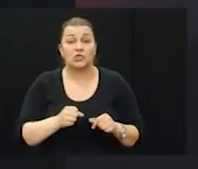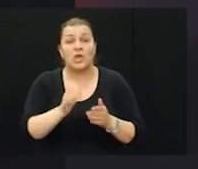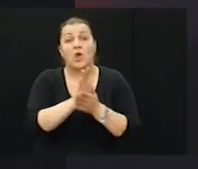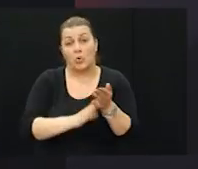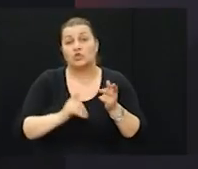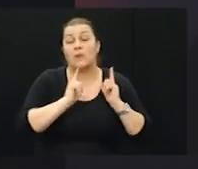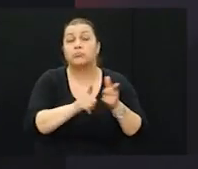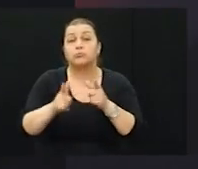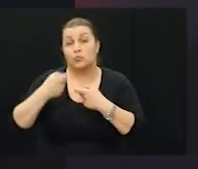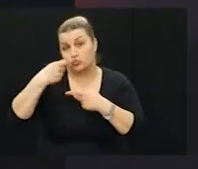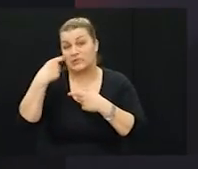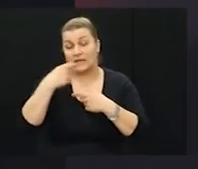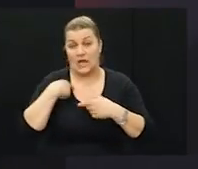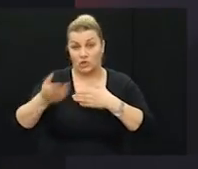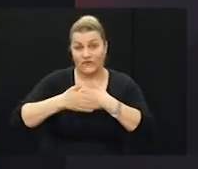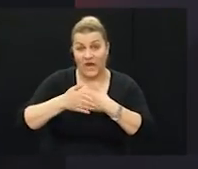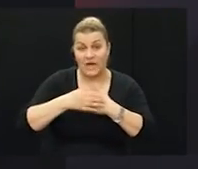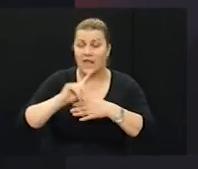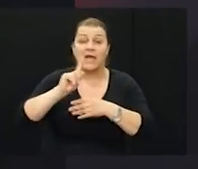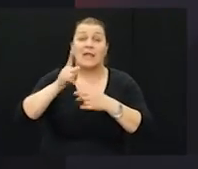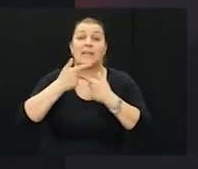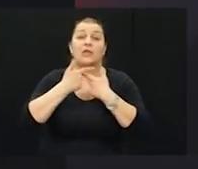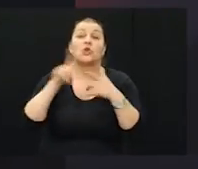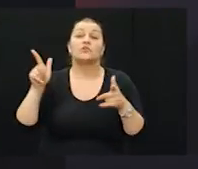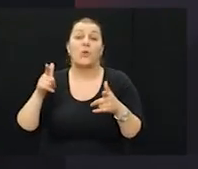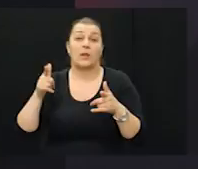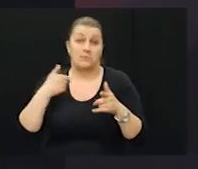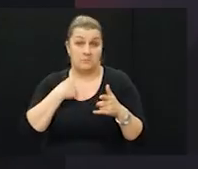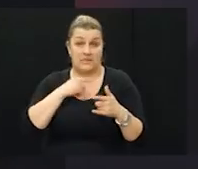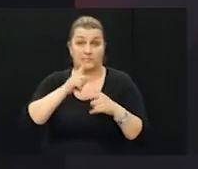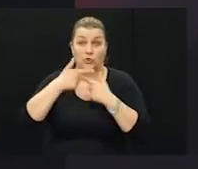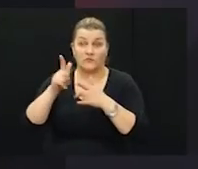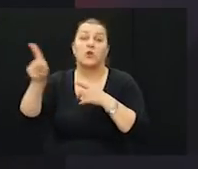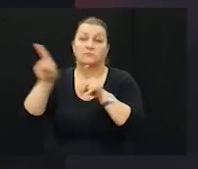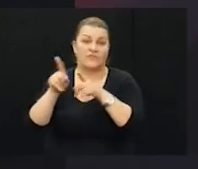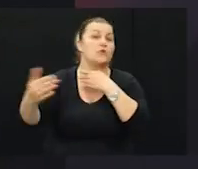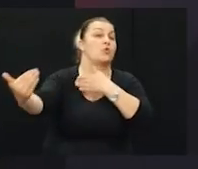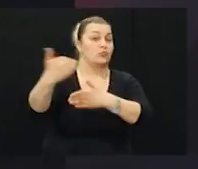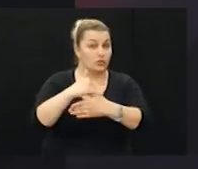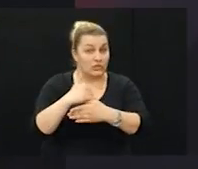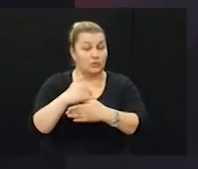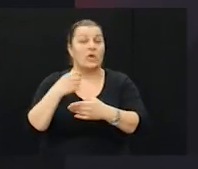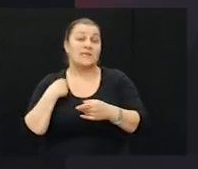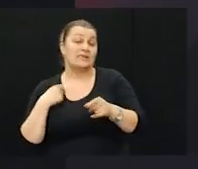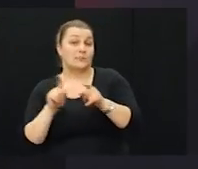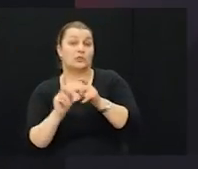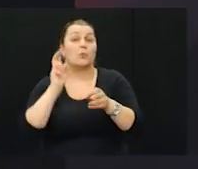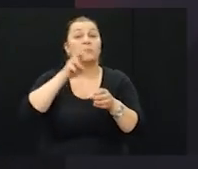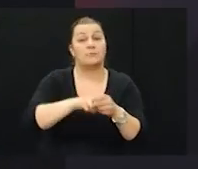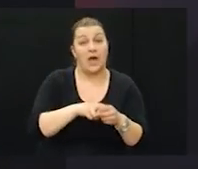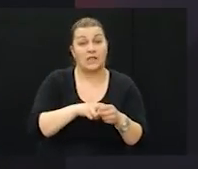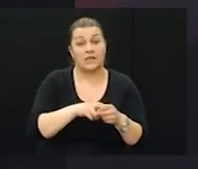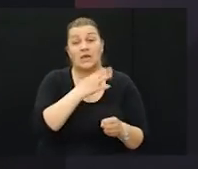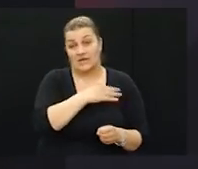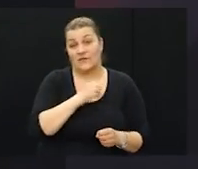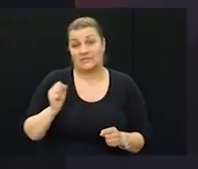kucati na naša vrata i ne tražeći dozvolu da ih pustimo u naše domove i ja sam postao pripadnik Hrvatske vojske. Moja prva